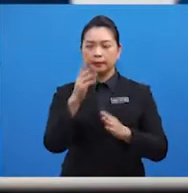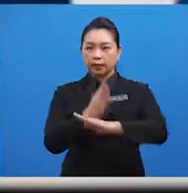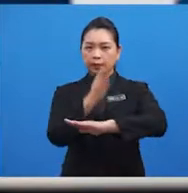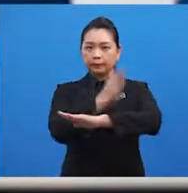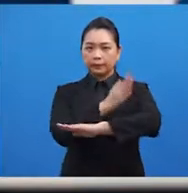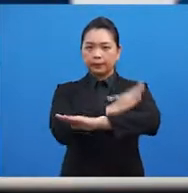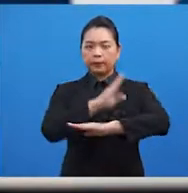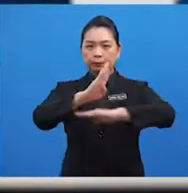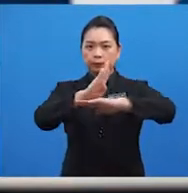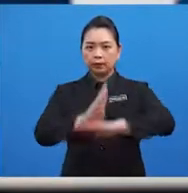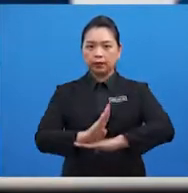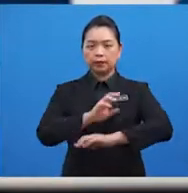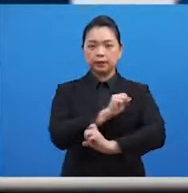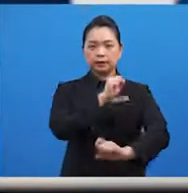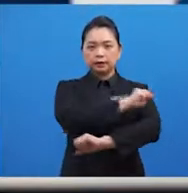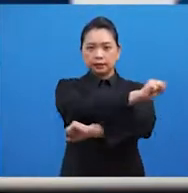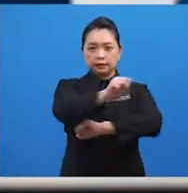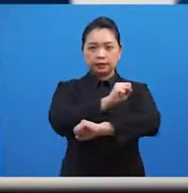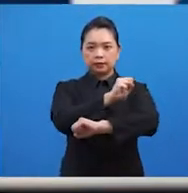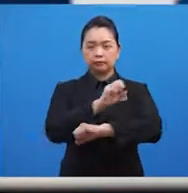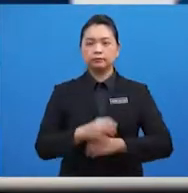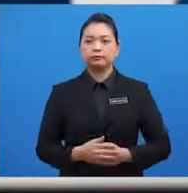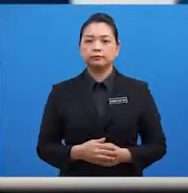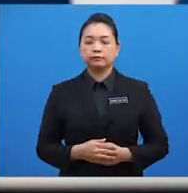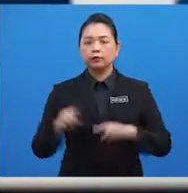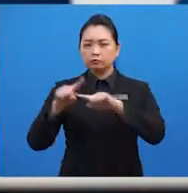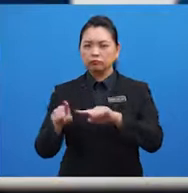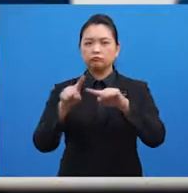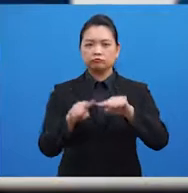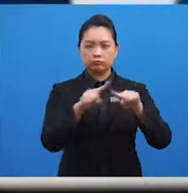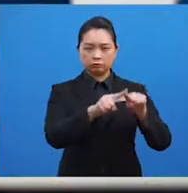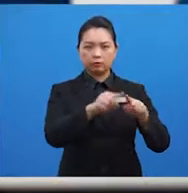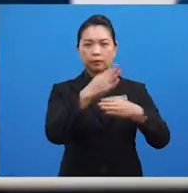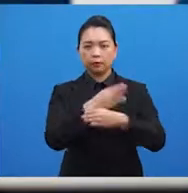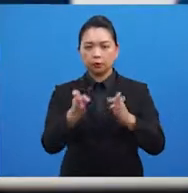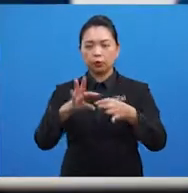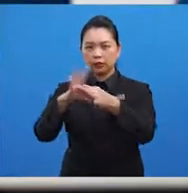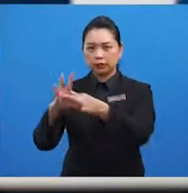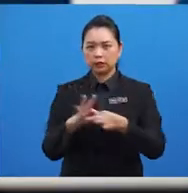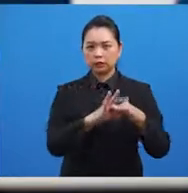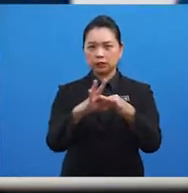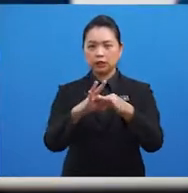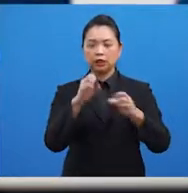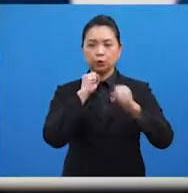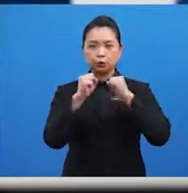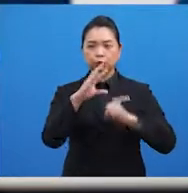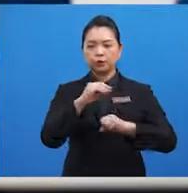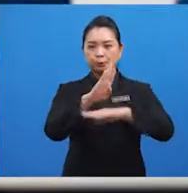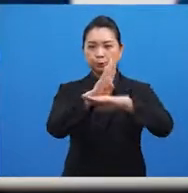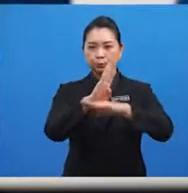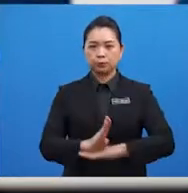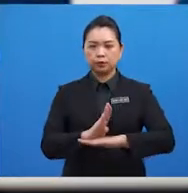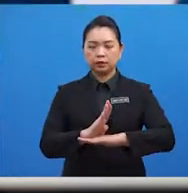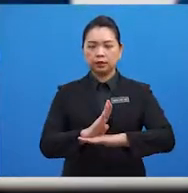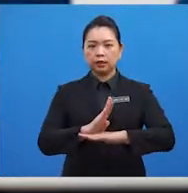perkembangan kebudayaan serantau. Pelbagai bentuk kerjasama sosial dan kebudayaan